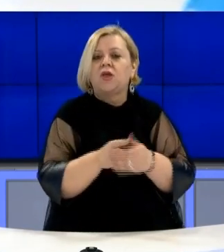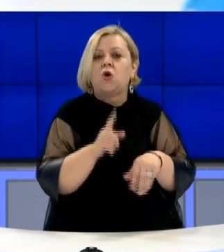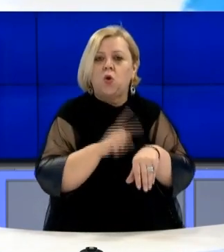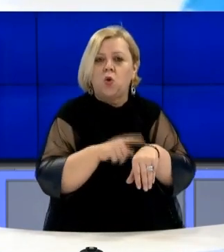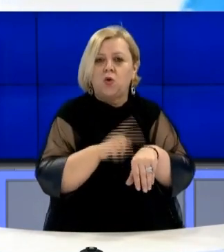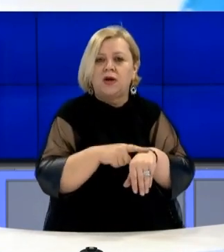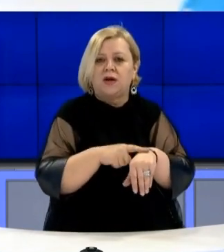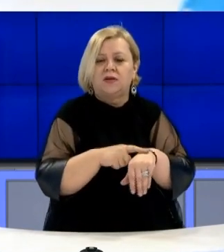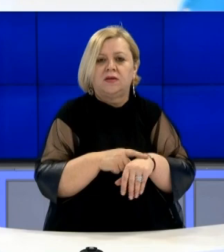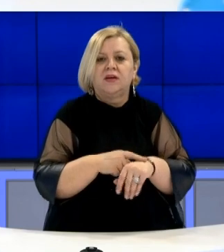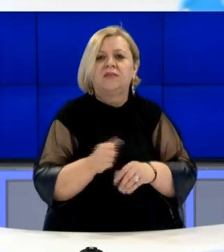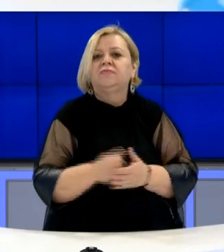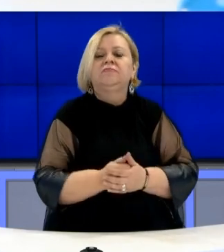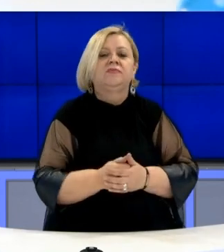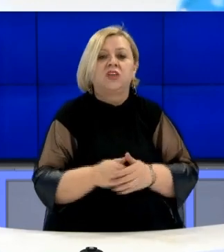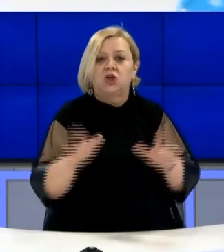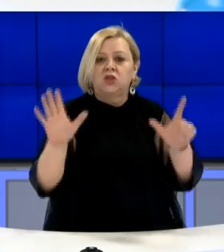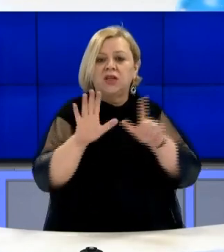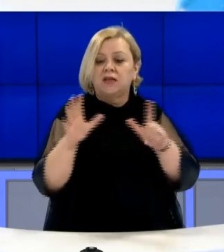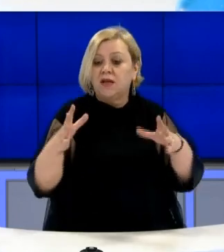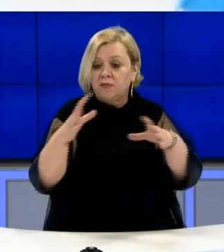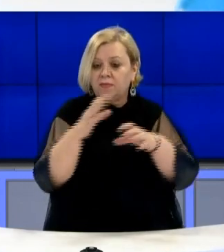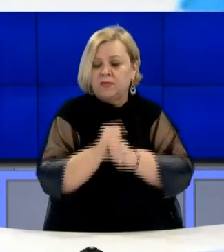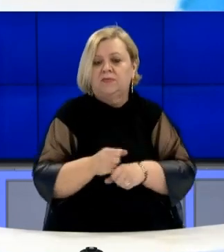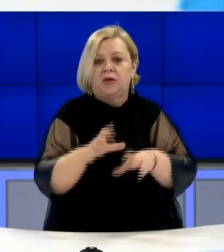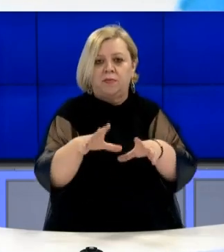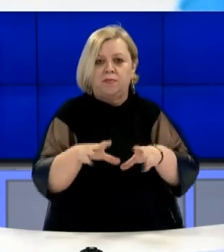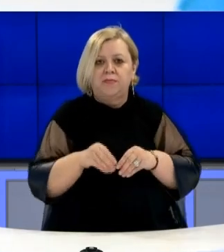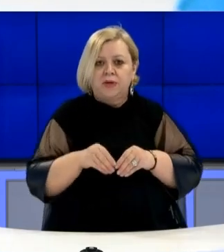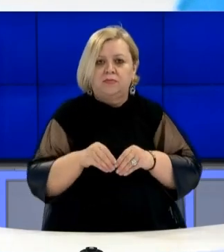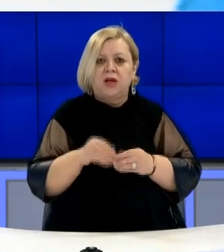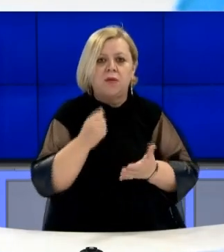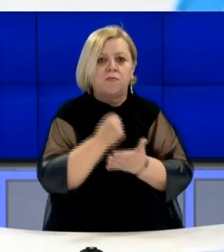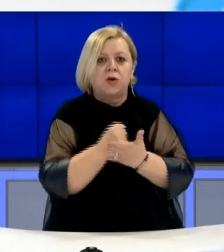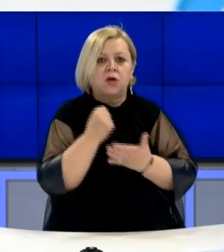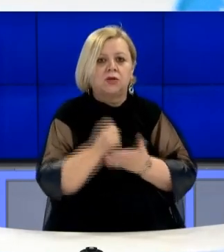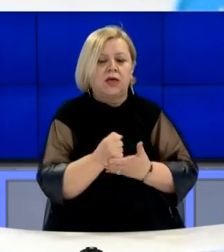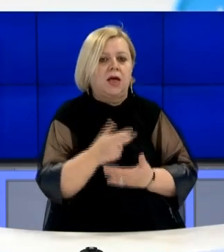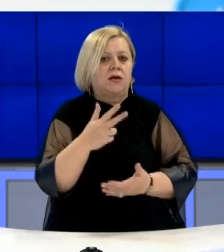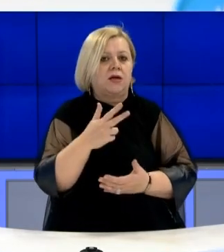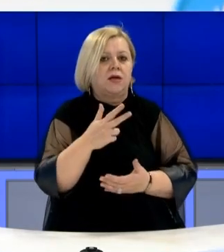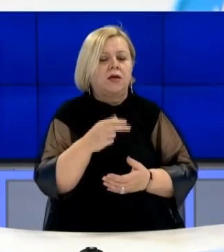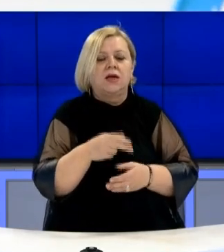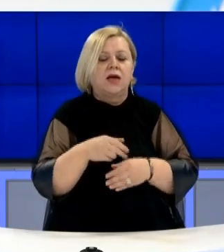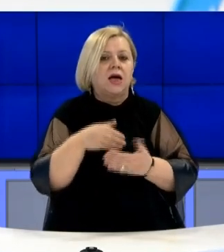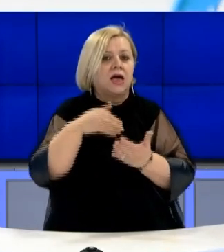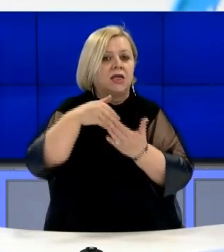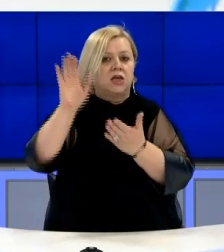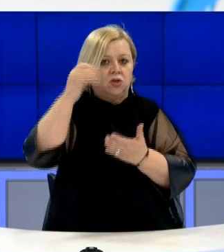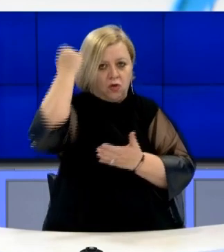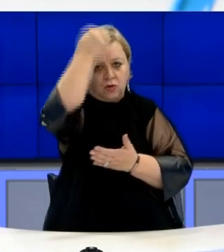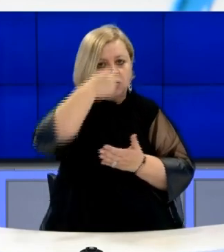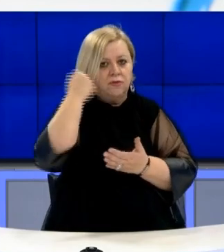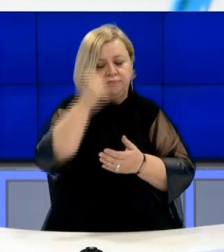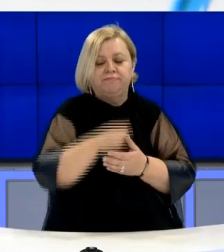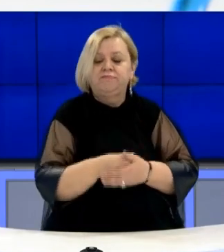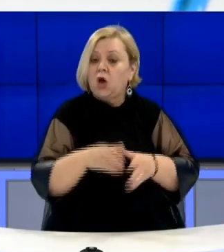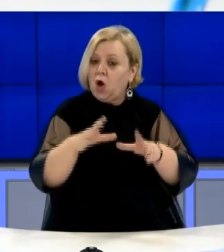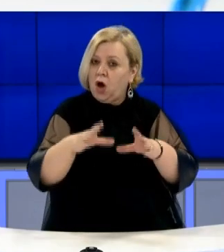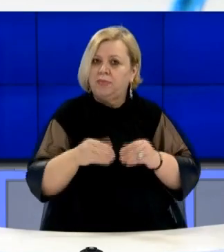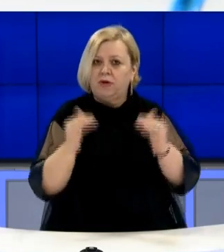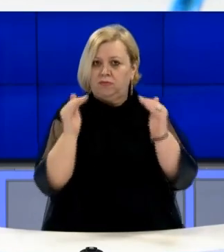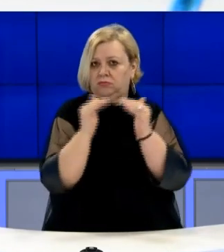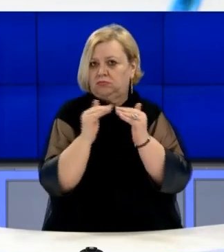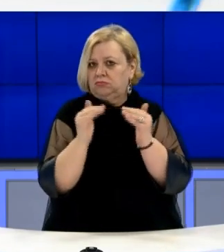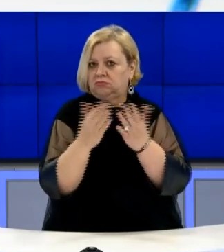caktuar si momenti fundit kur pranohet posta nga mërgata. është aprovu një plan operacional, si